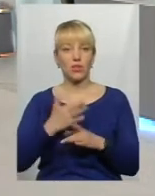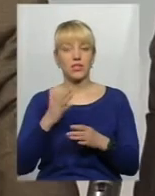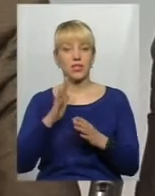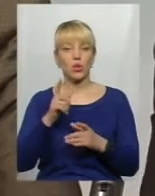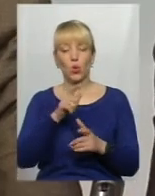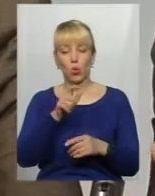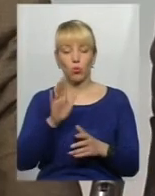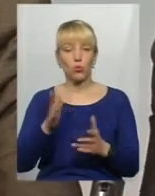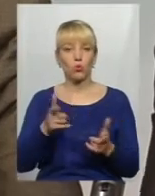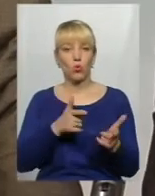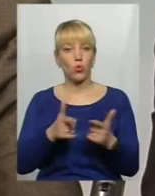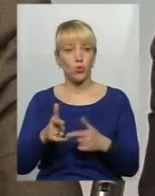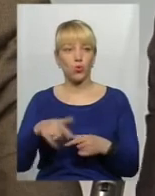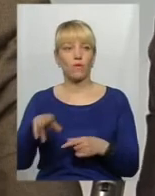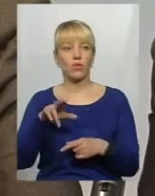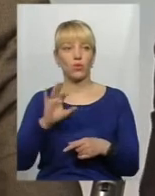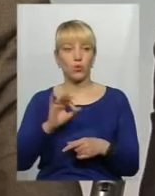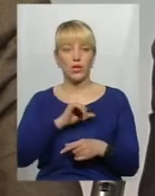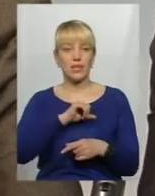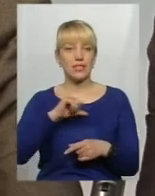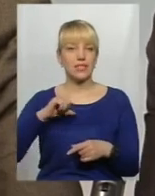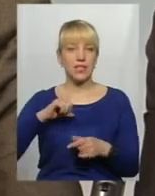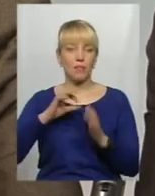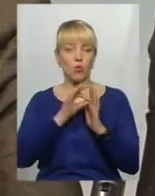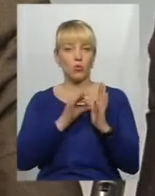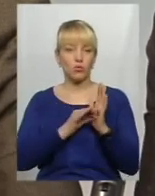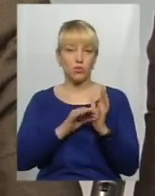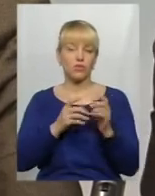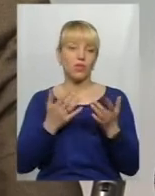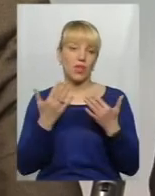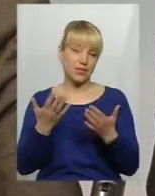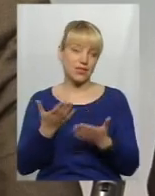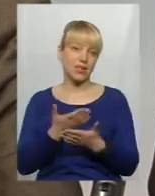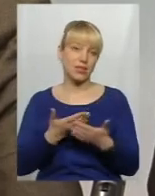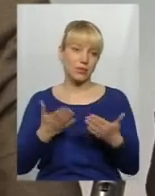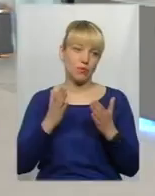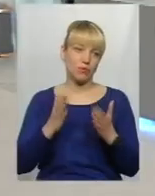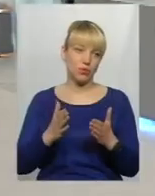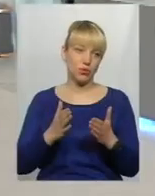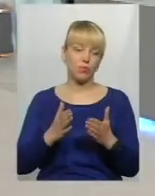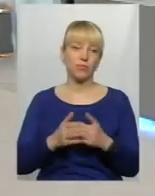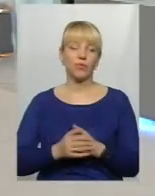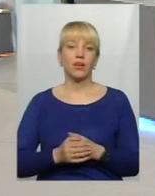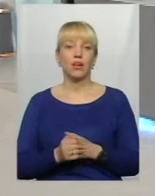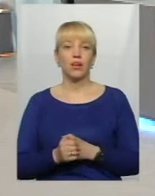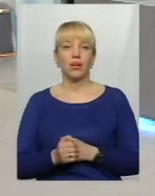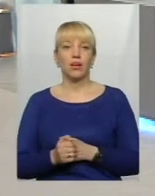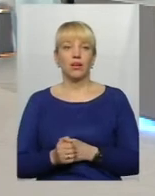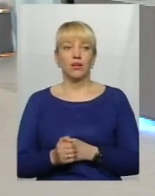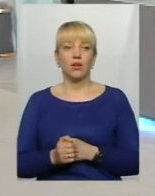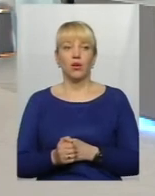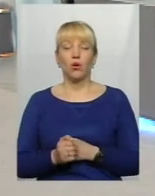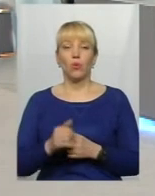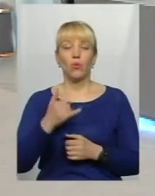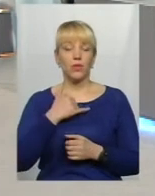суспільної ревізії і самооцінювання, настільки ми будемо дотримуватися. На Східній Україні стільки прихильників незалежності